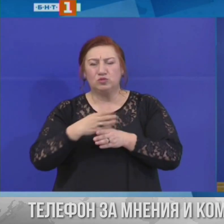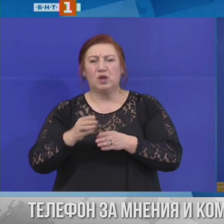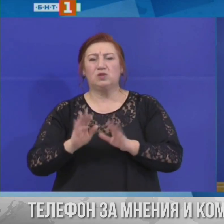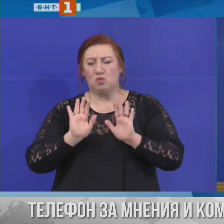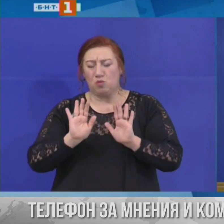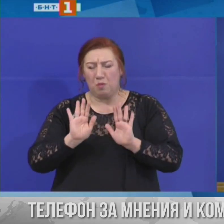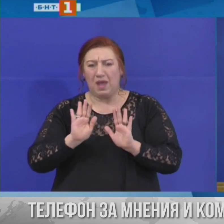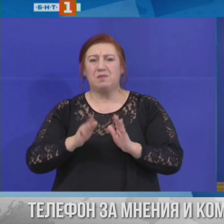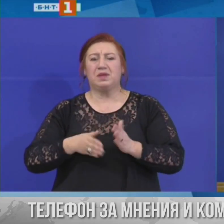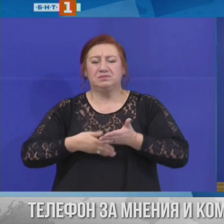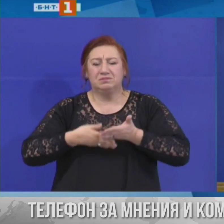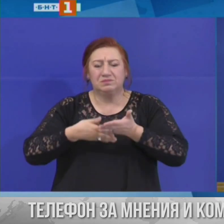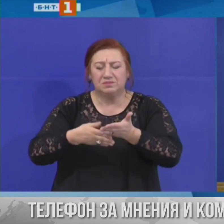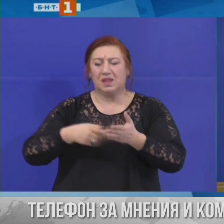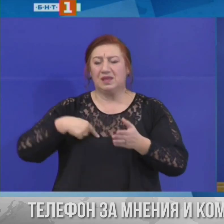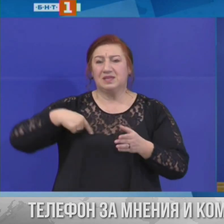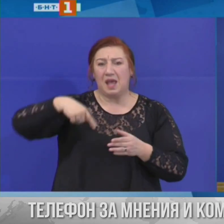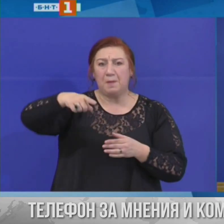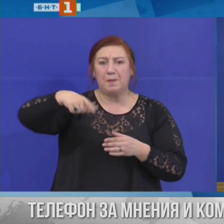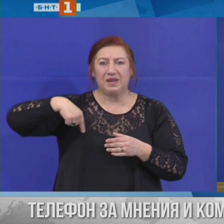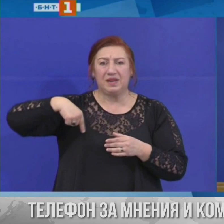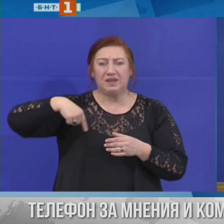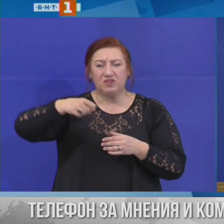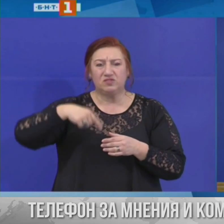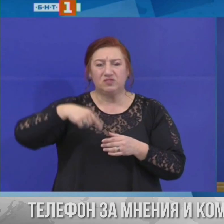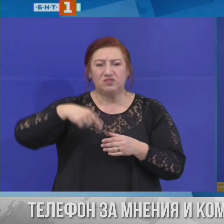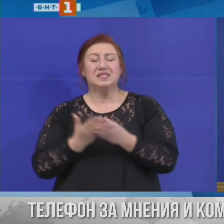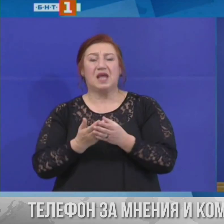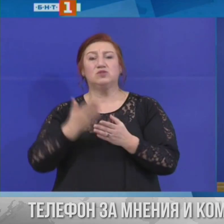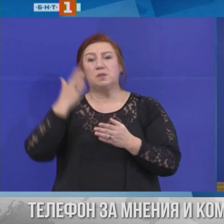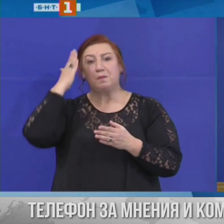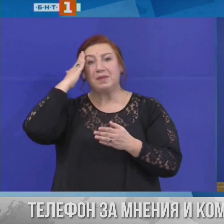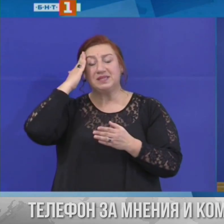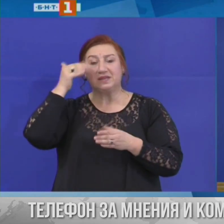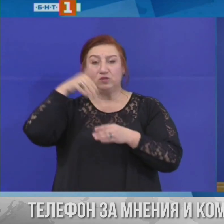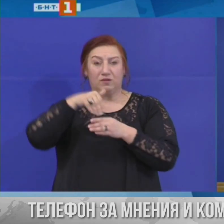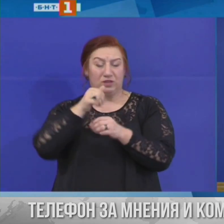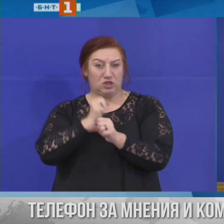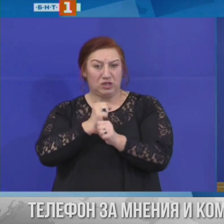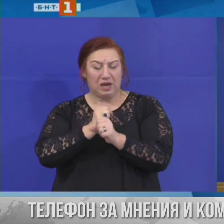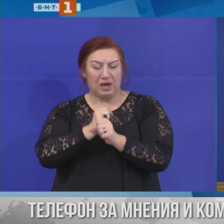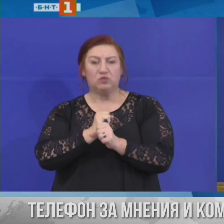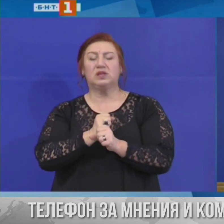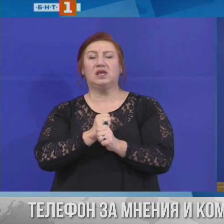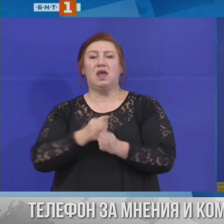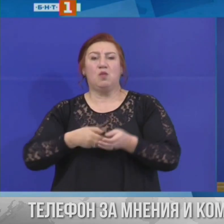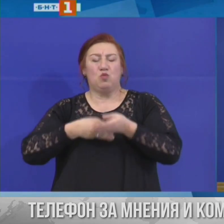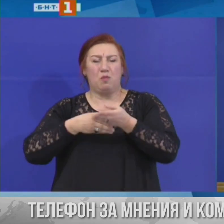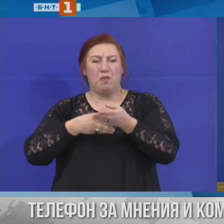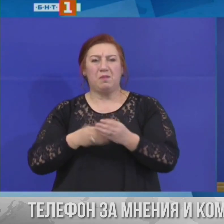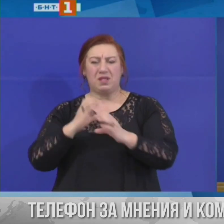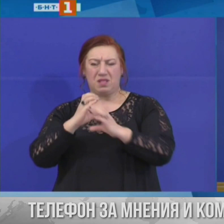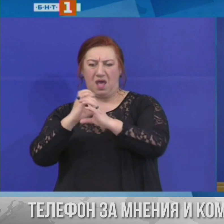предвижване, заедно с Министерство на транспорт и Министерство на вътрешните работи, на тежкотоварния превоз.